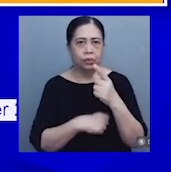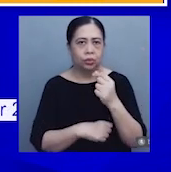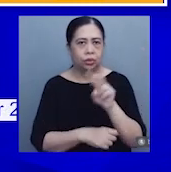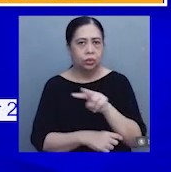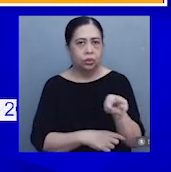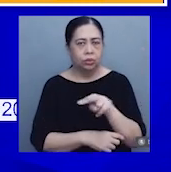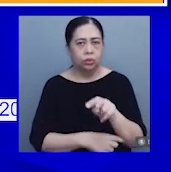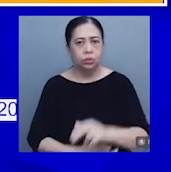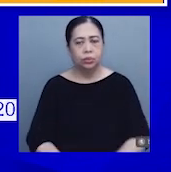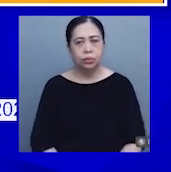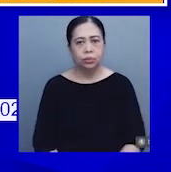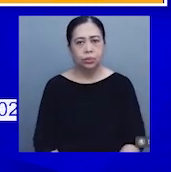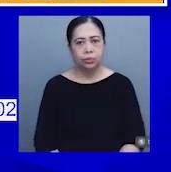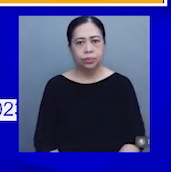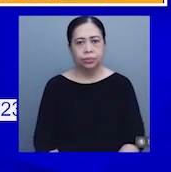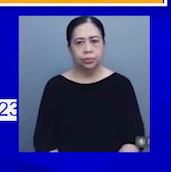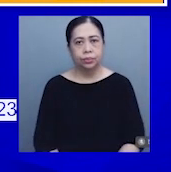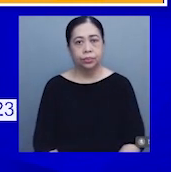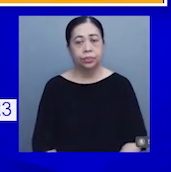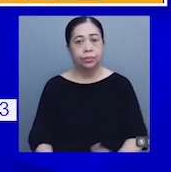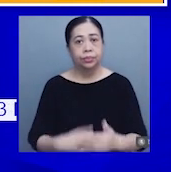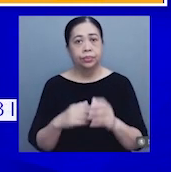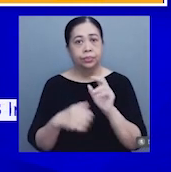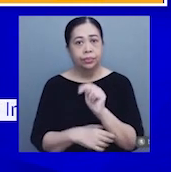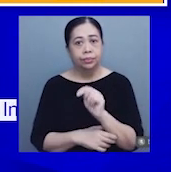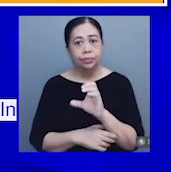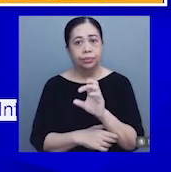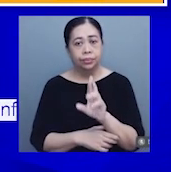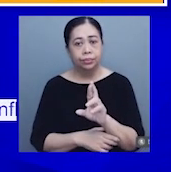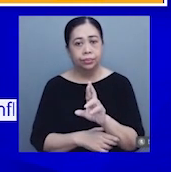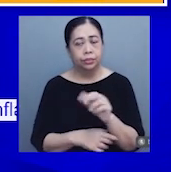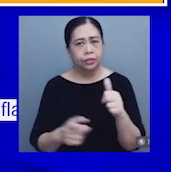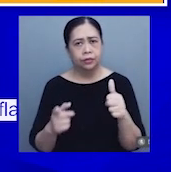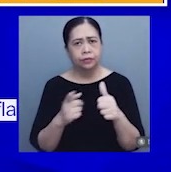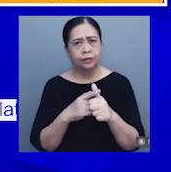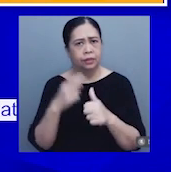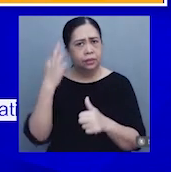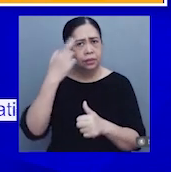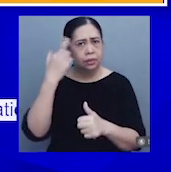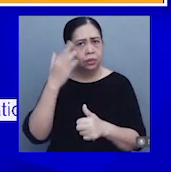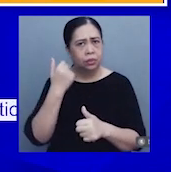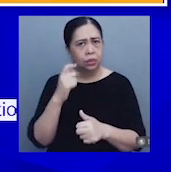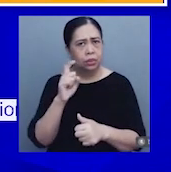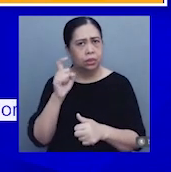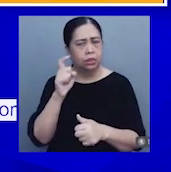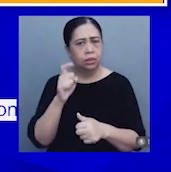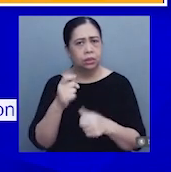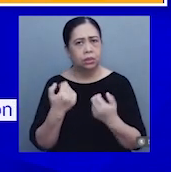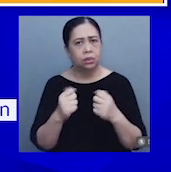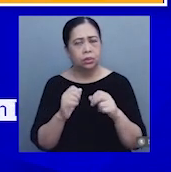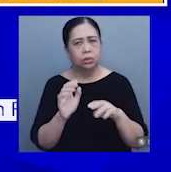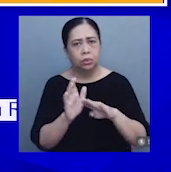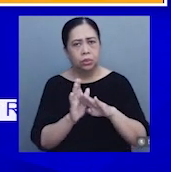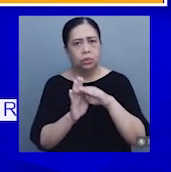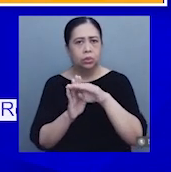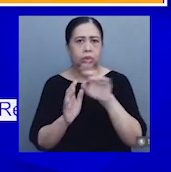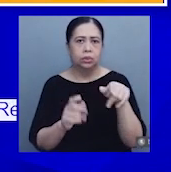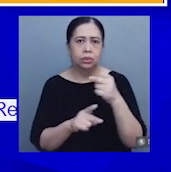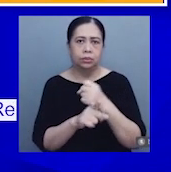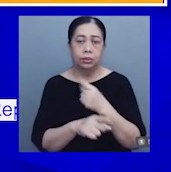Sa National Capital Region, ang pangunahing daylan ng mas mataas na antas na inflation itong September